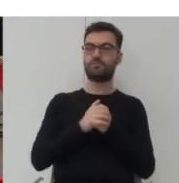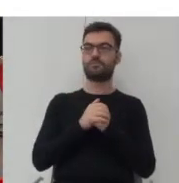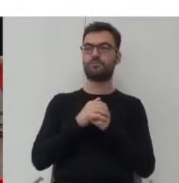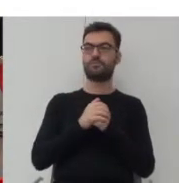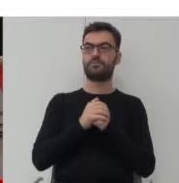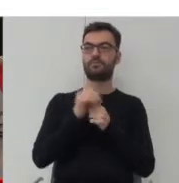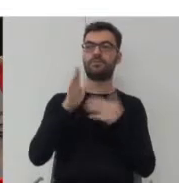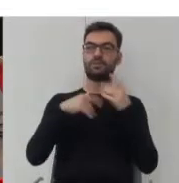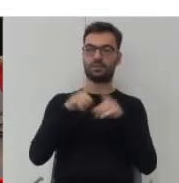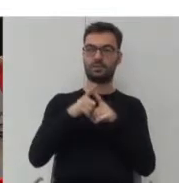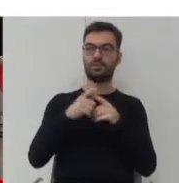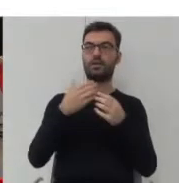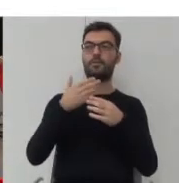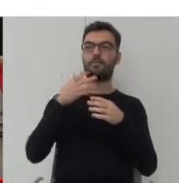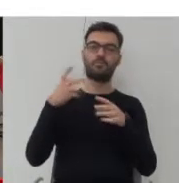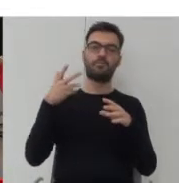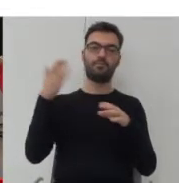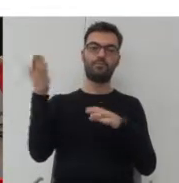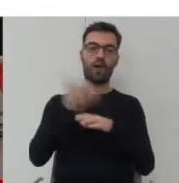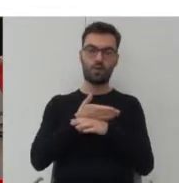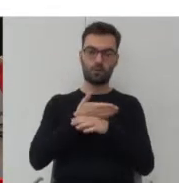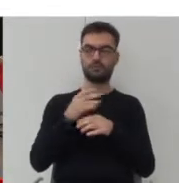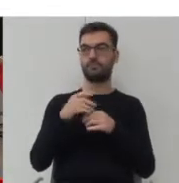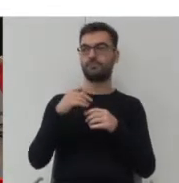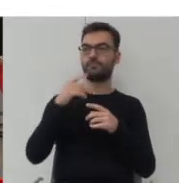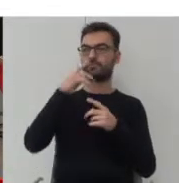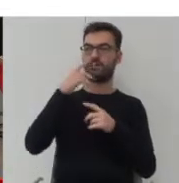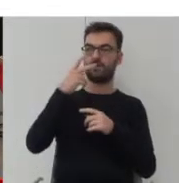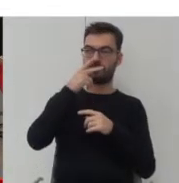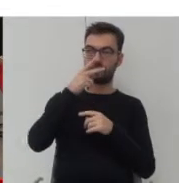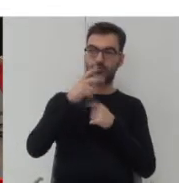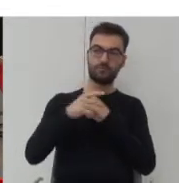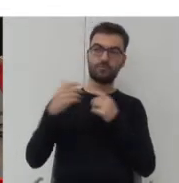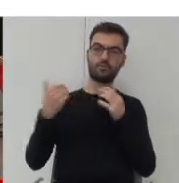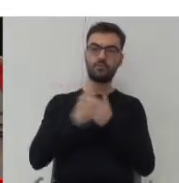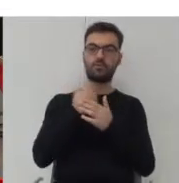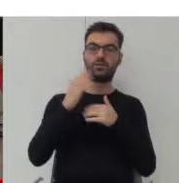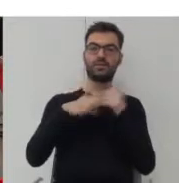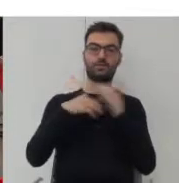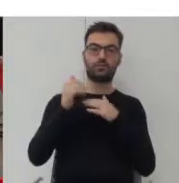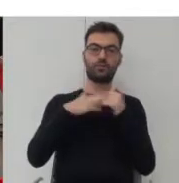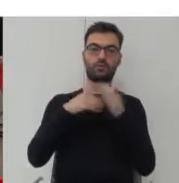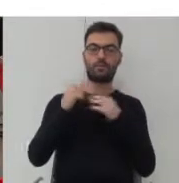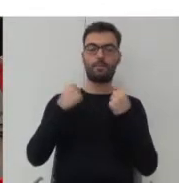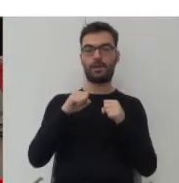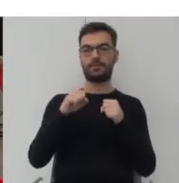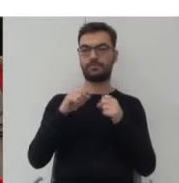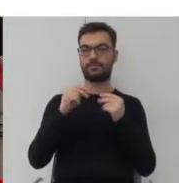tutaj jest eksonometria oraz przekrój, który pokazuje, że mamy do czynienia z tą nową zabudową, która jest bardzo